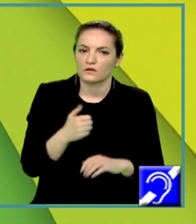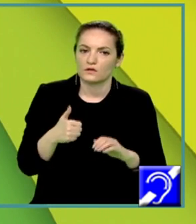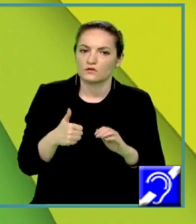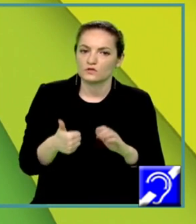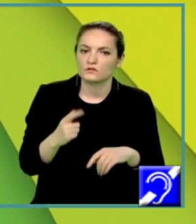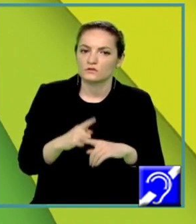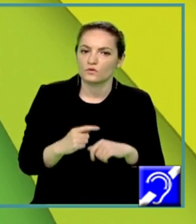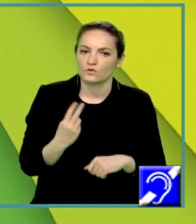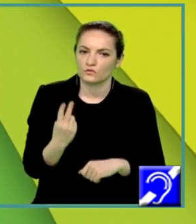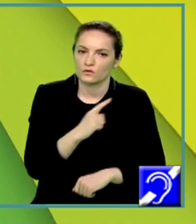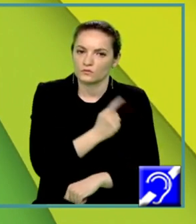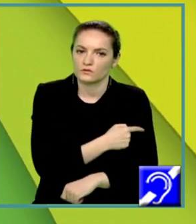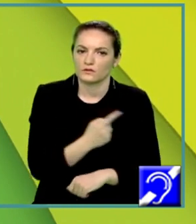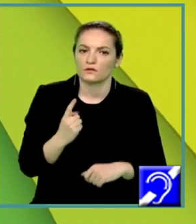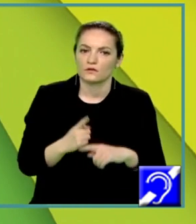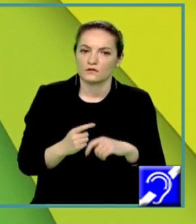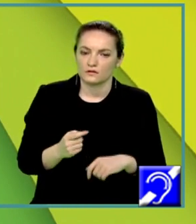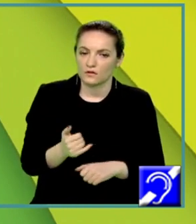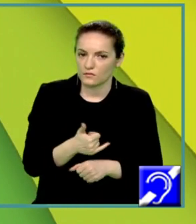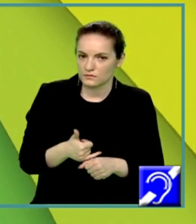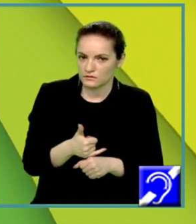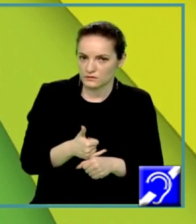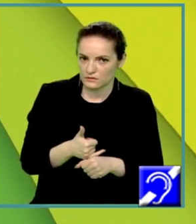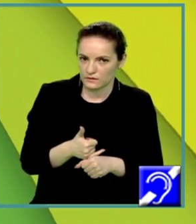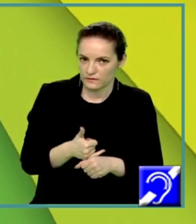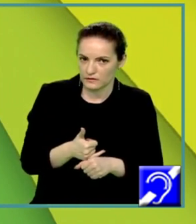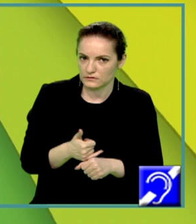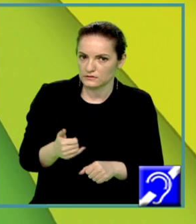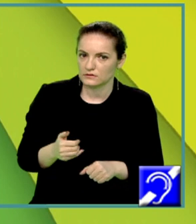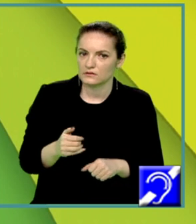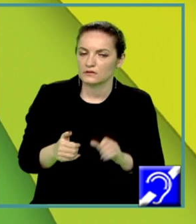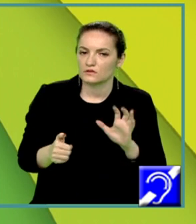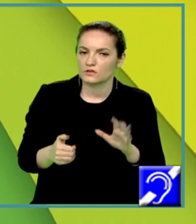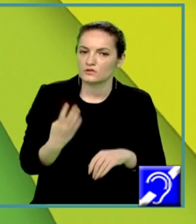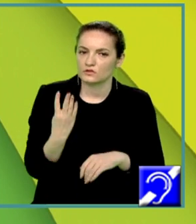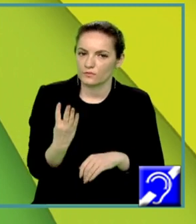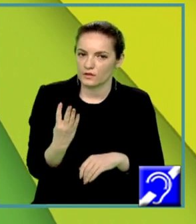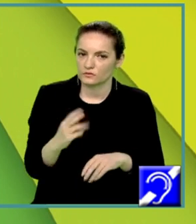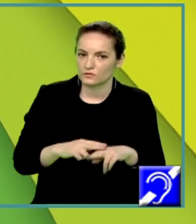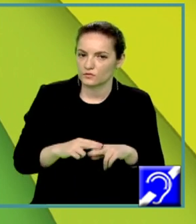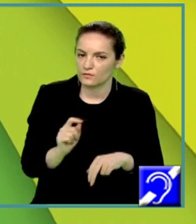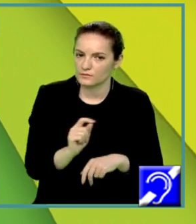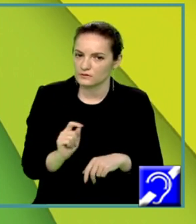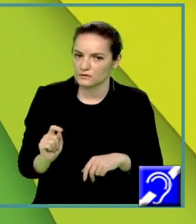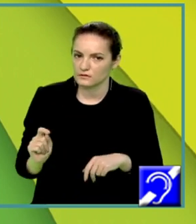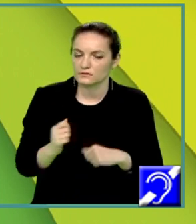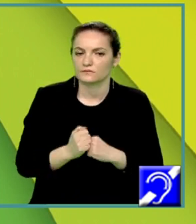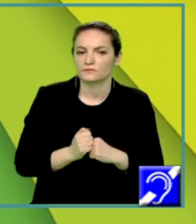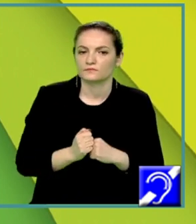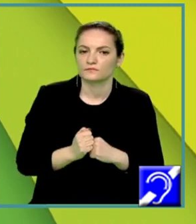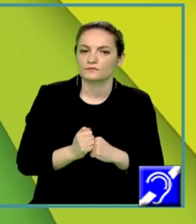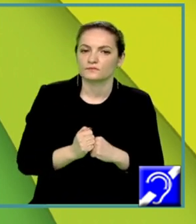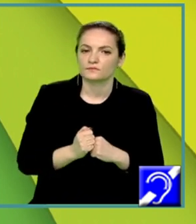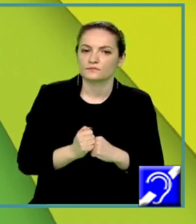Observați că 64 a fost scris ca 2 la așasea, deoarece voi avea nevoie în continuare sub această formă de